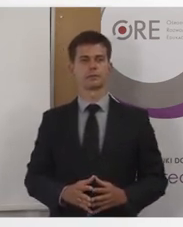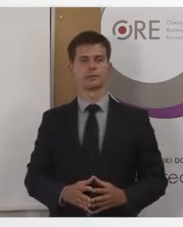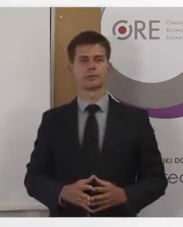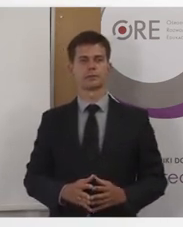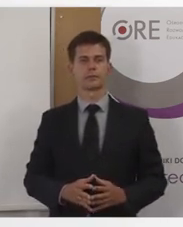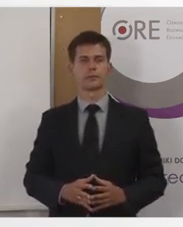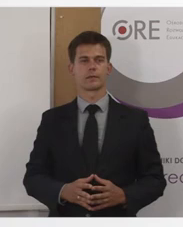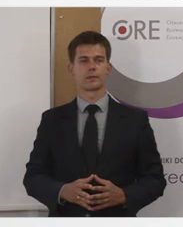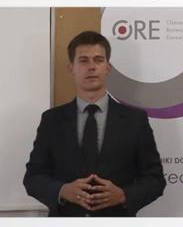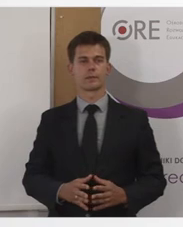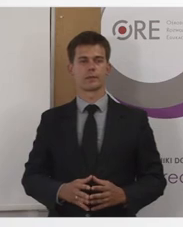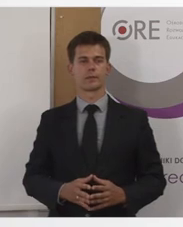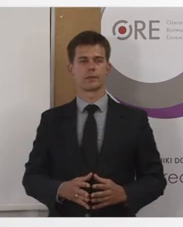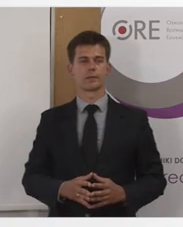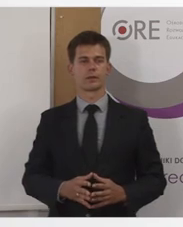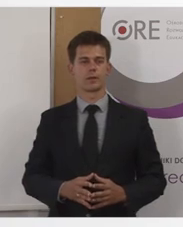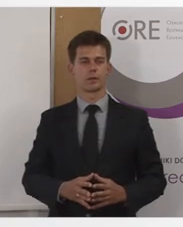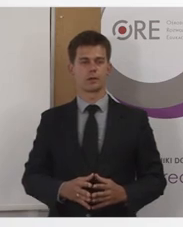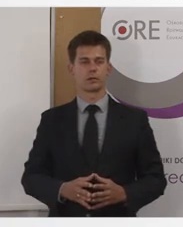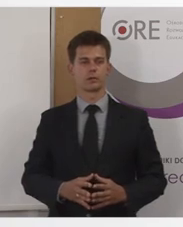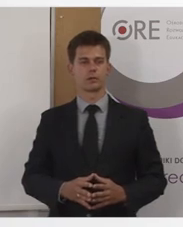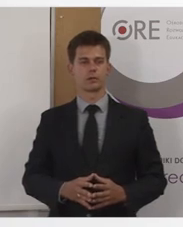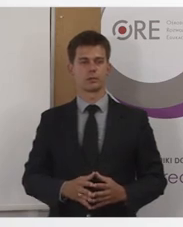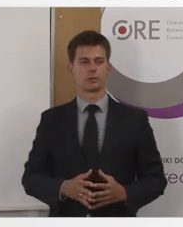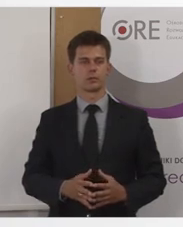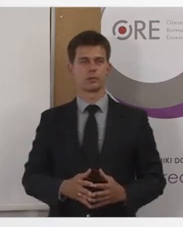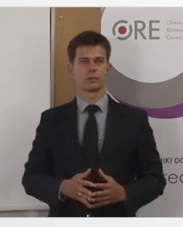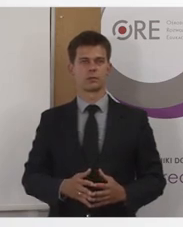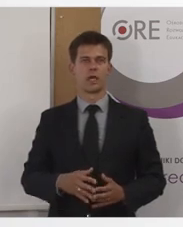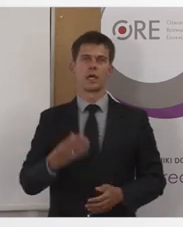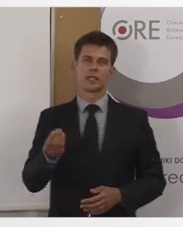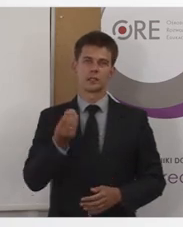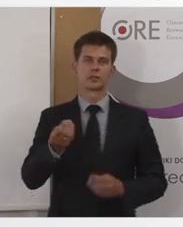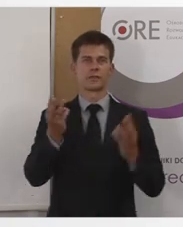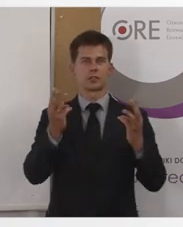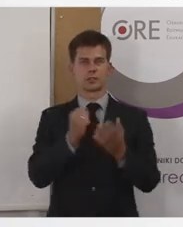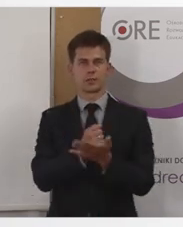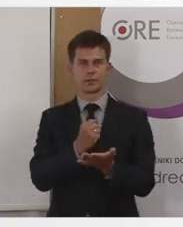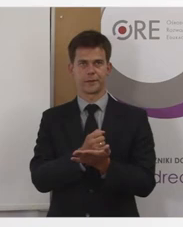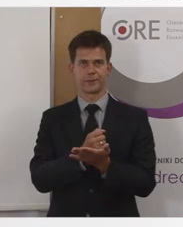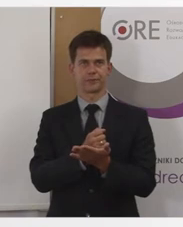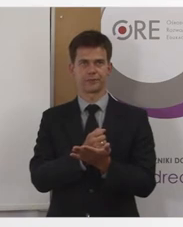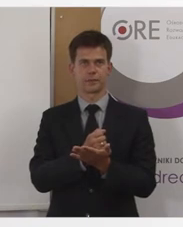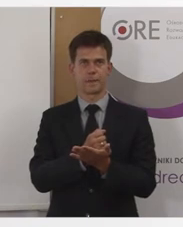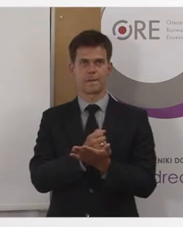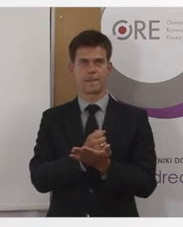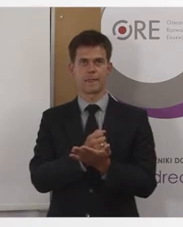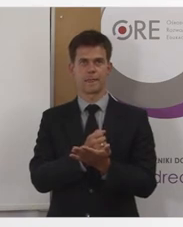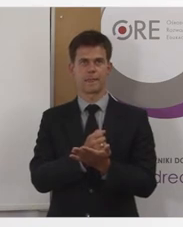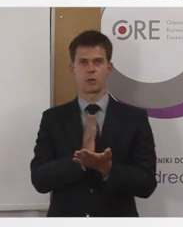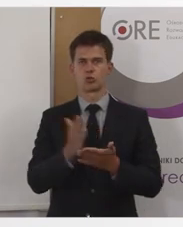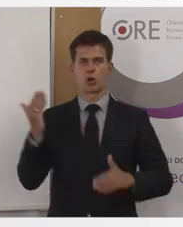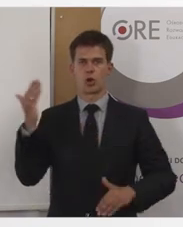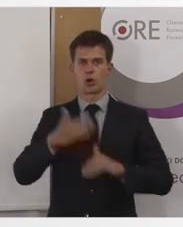I jedną z też kluczowych rzeczy, tak na koniec